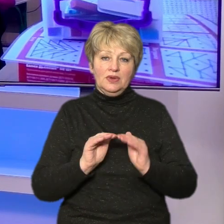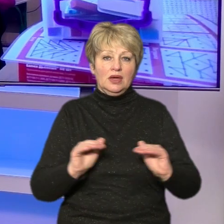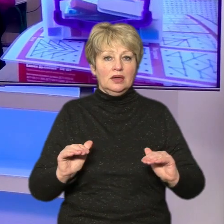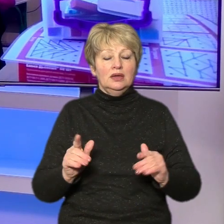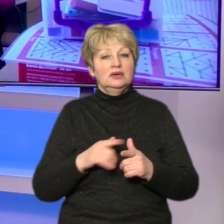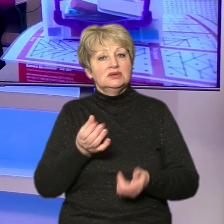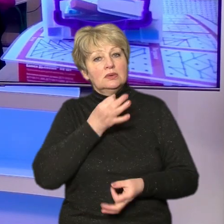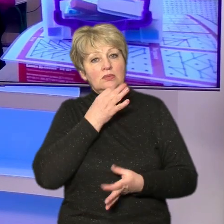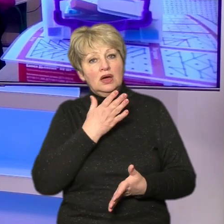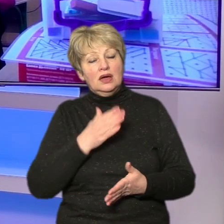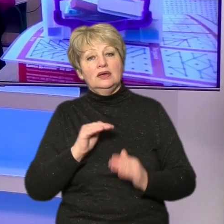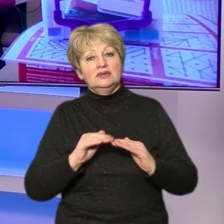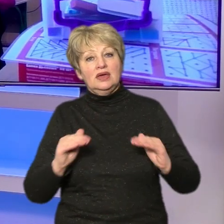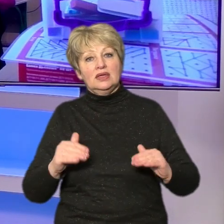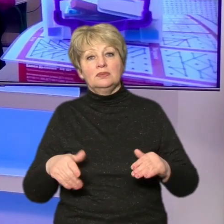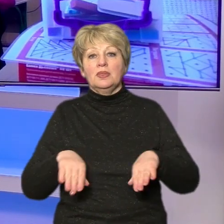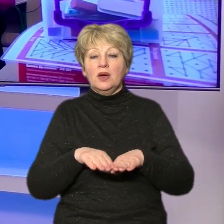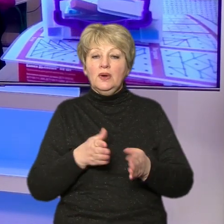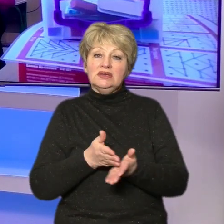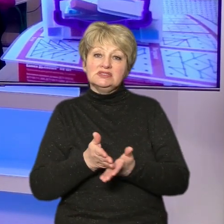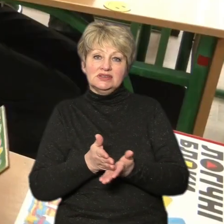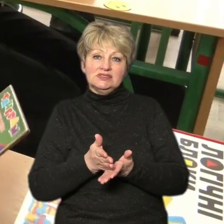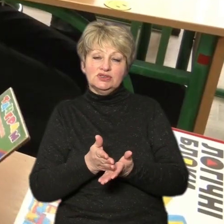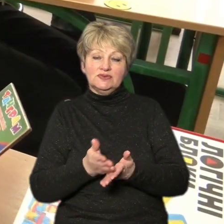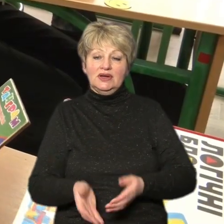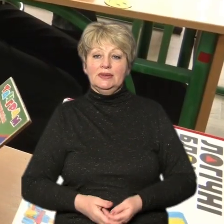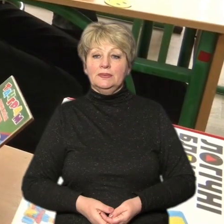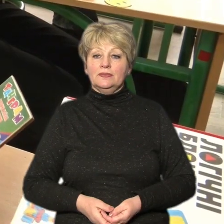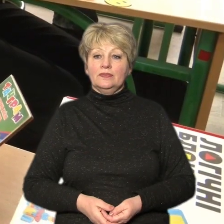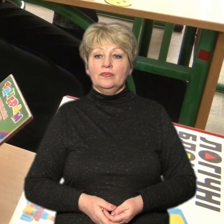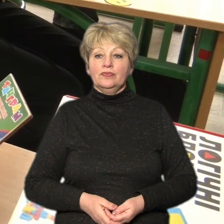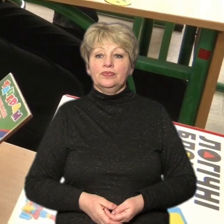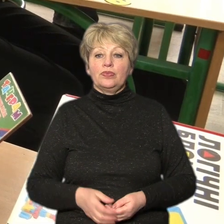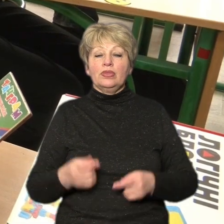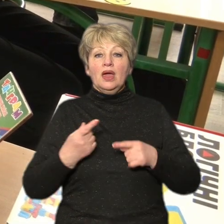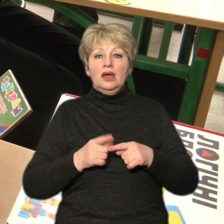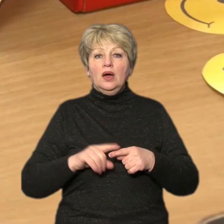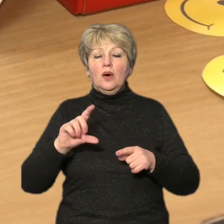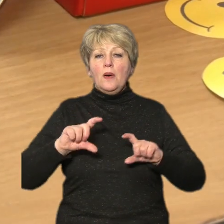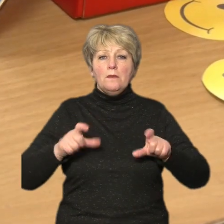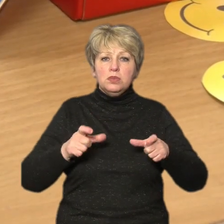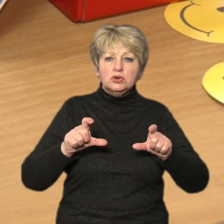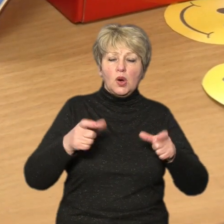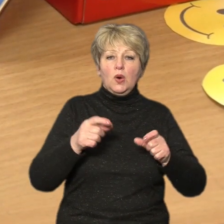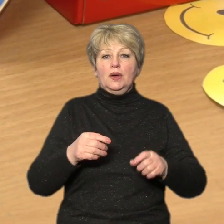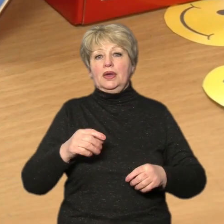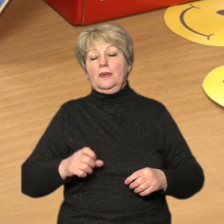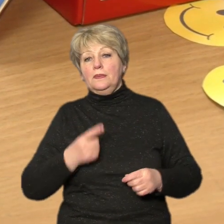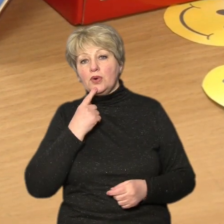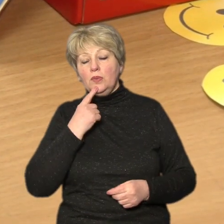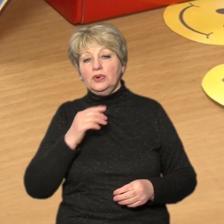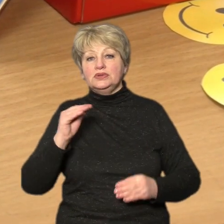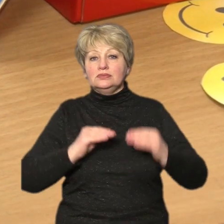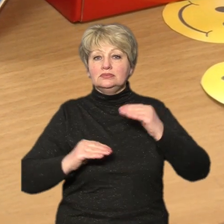школяркам, таке стажування Наталія Старинець розповість. Логічні блоки пробує складати Дарина Лишко із 12-ї школи.